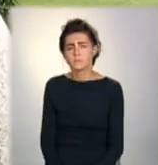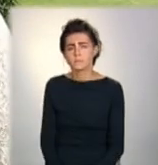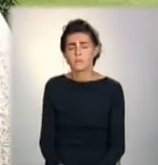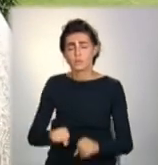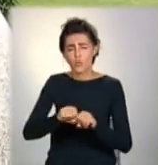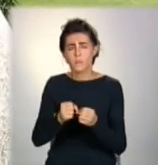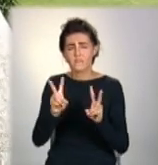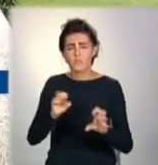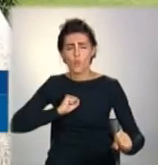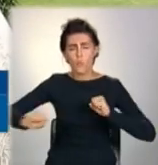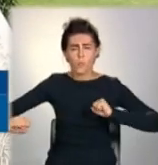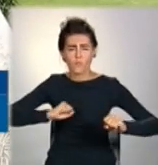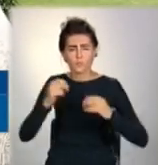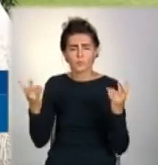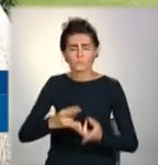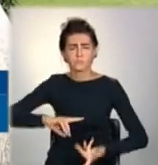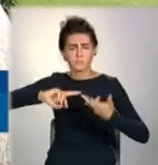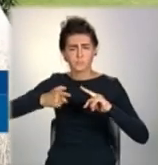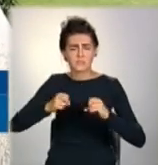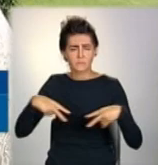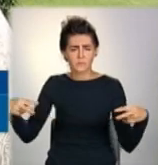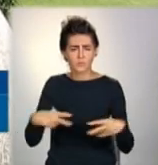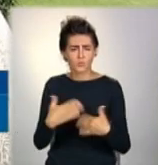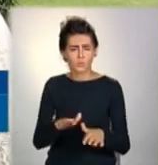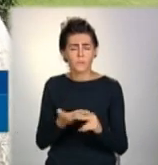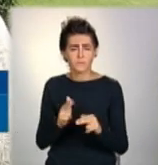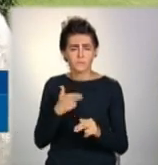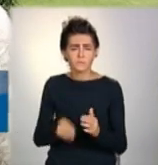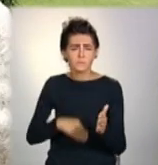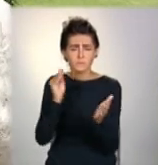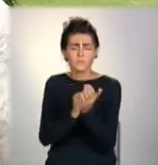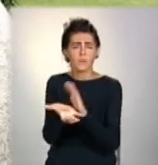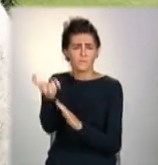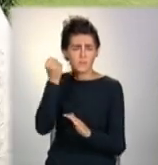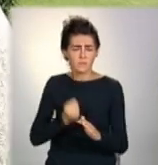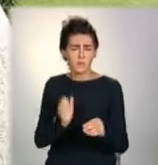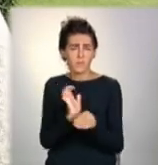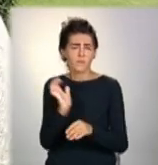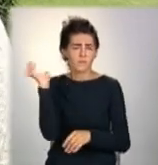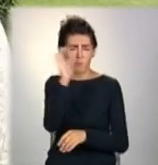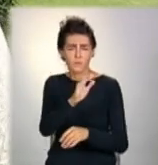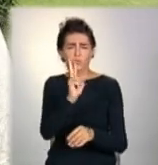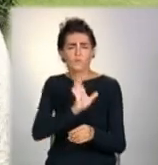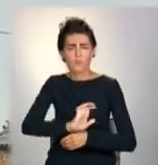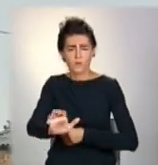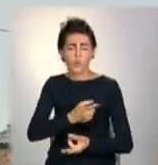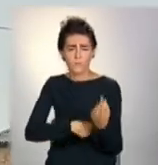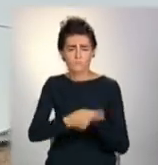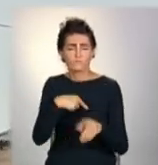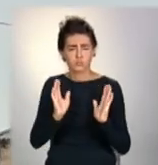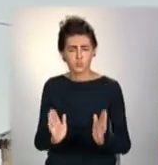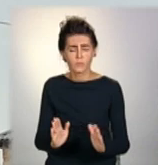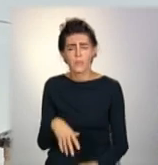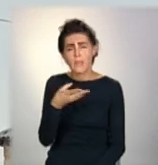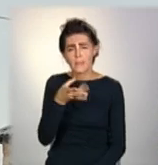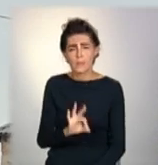плата управління, це 100%, і нам її зміняють по гарантії. Її, по-моєму, вже вислали нам, ми зняли її, відправили проїзвітелю і отримуємо знову. Однак